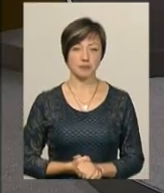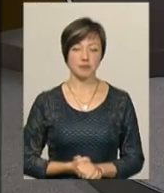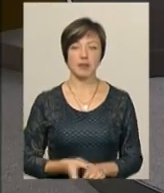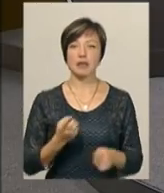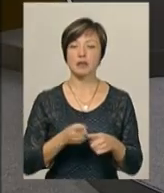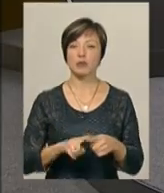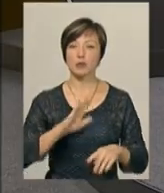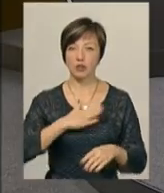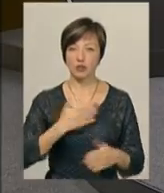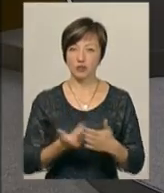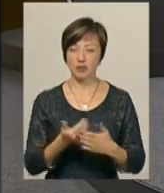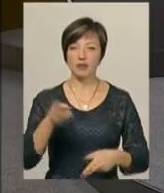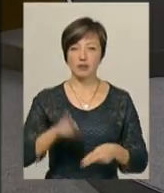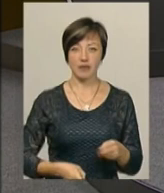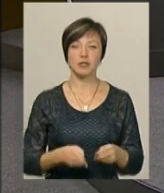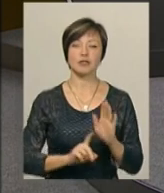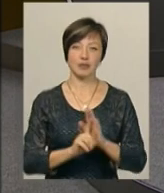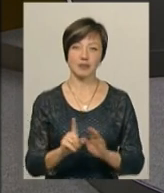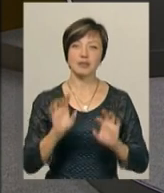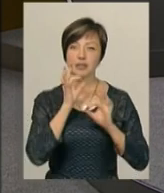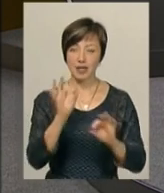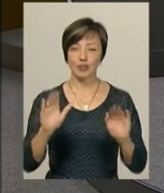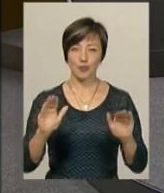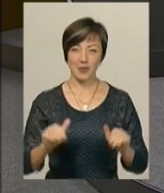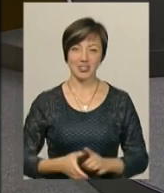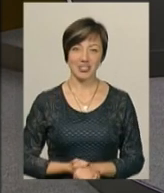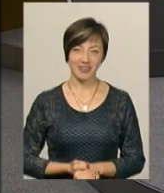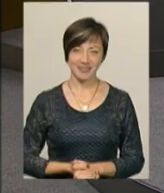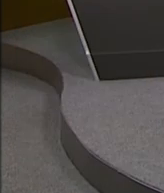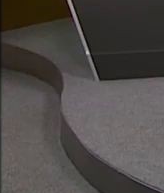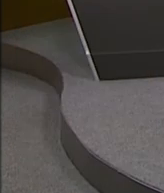На цьому наш випуск завершено. Нам настав час сказати вам до побачення.